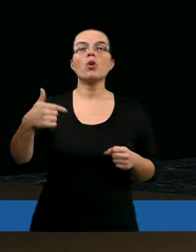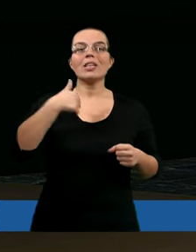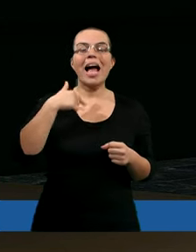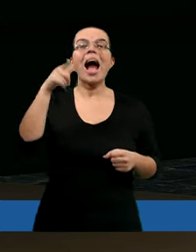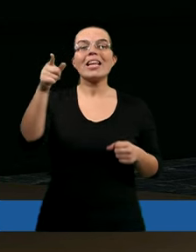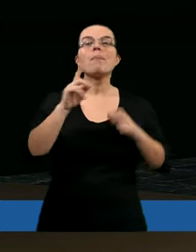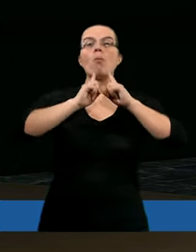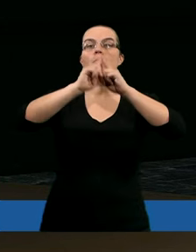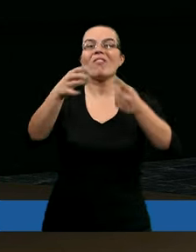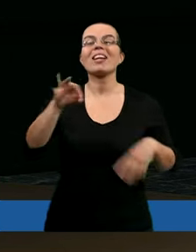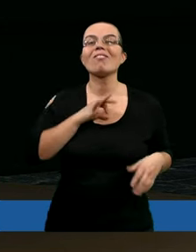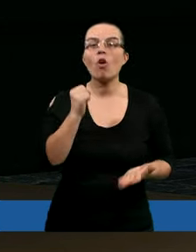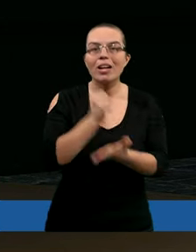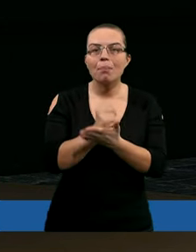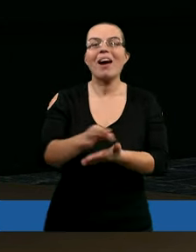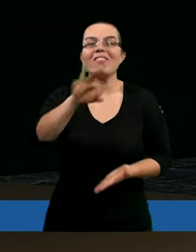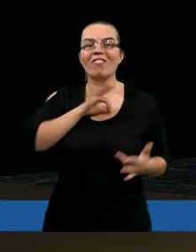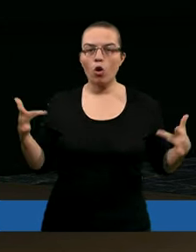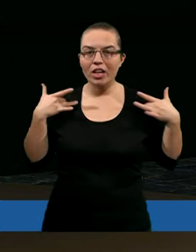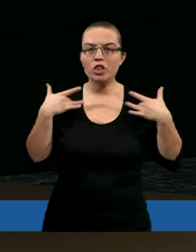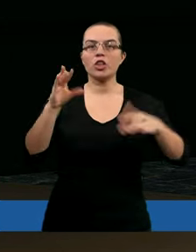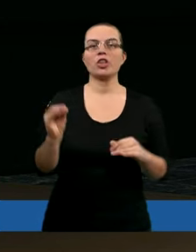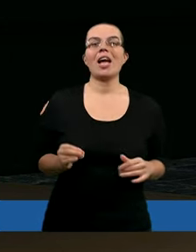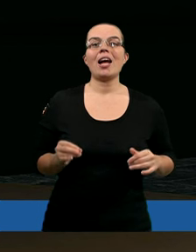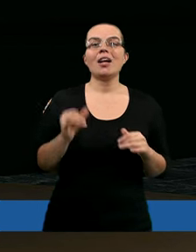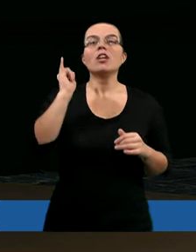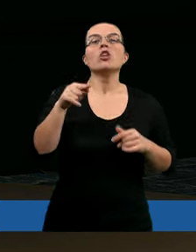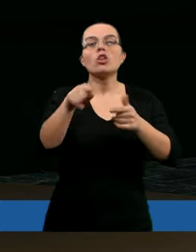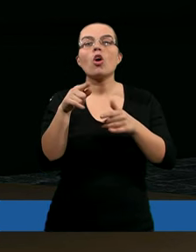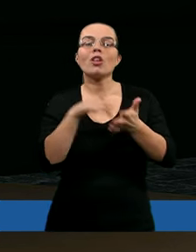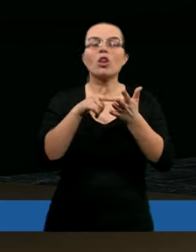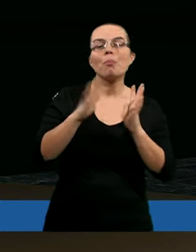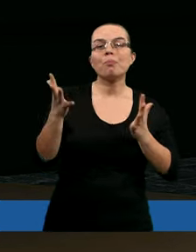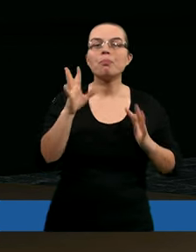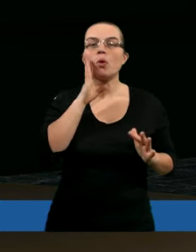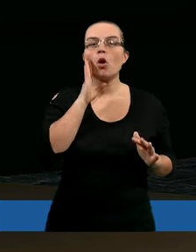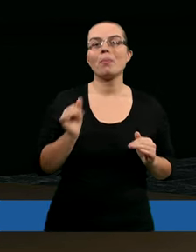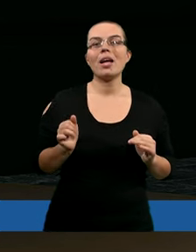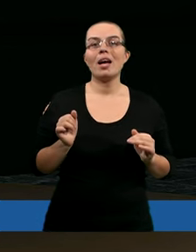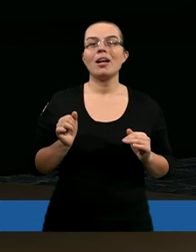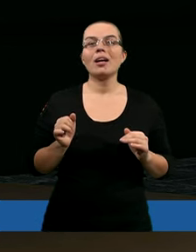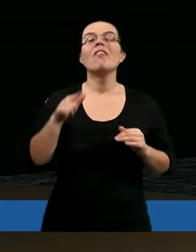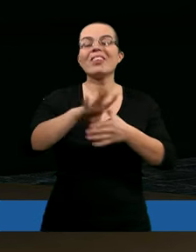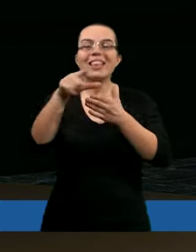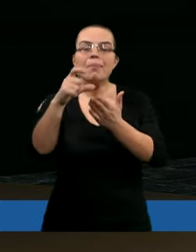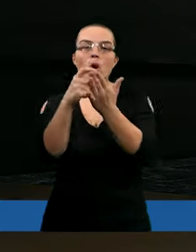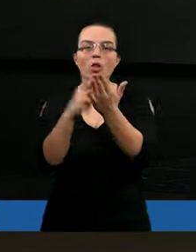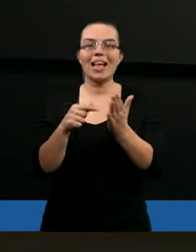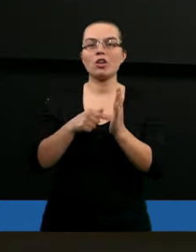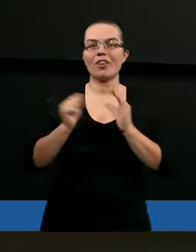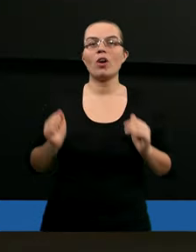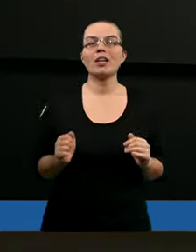to, ja mu powierzam swoje sprawy, powierzam swoje życie. Więc tak trochę z tą wiarą to tak nie w tym kontekście.